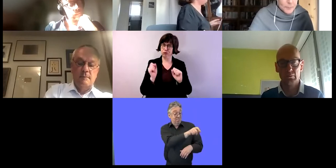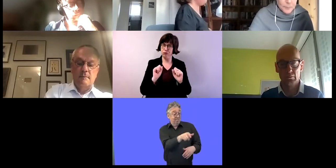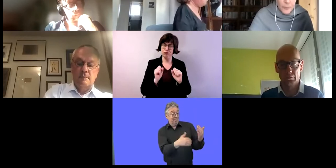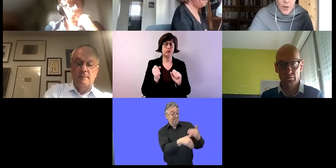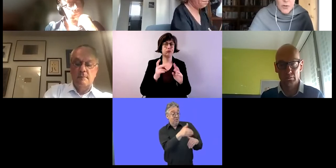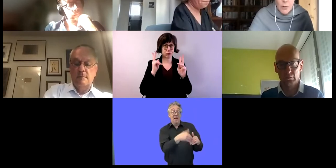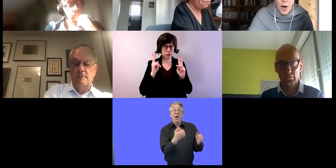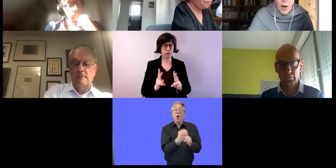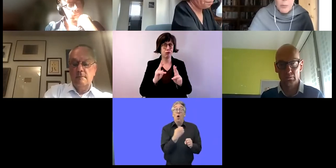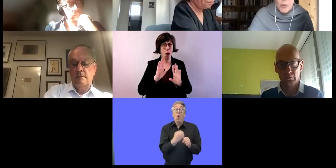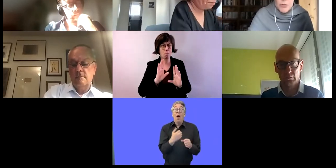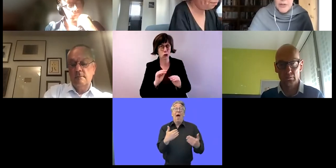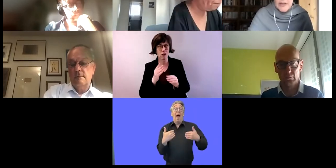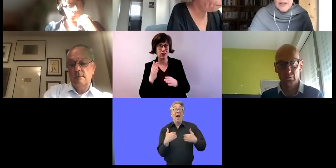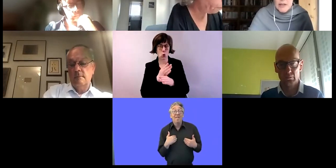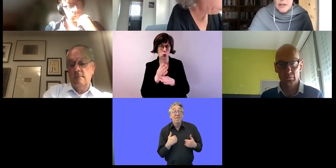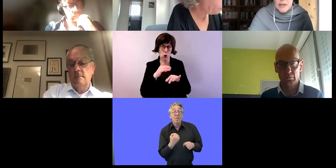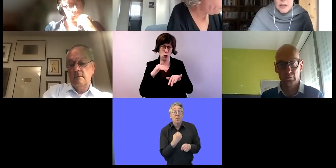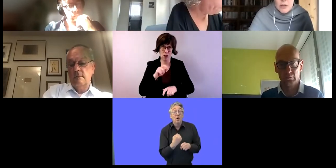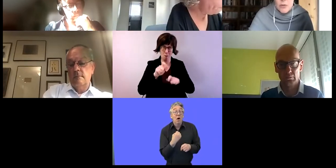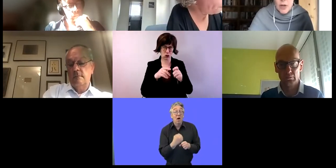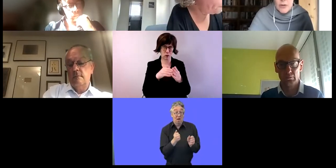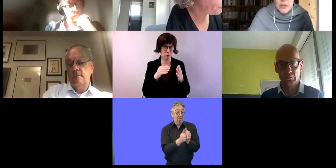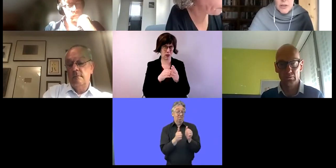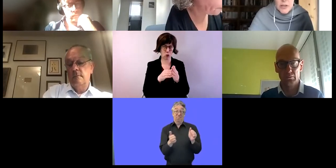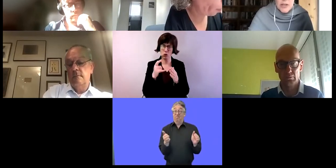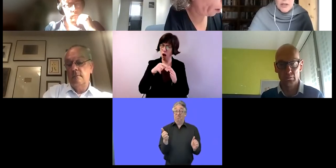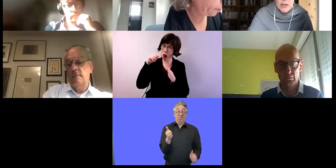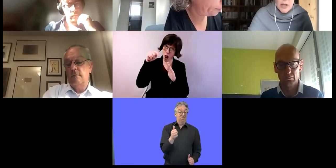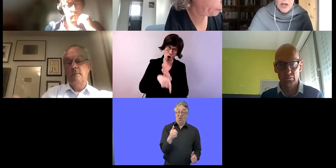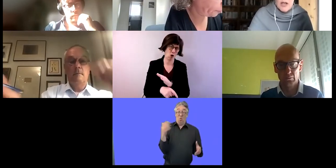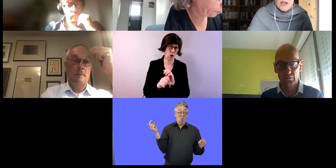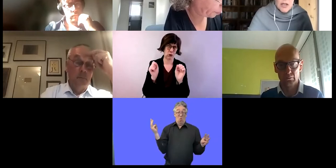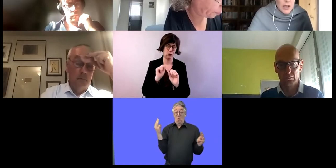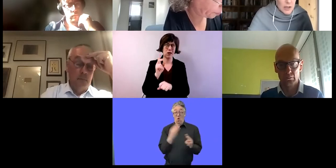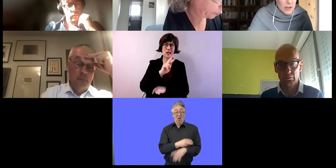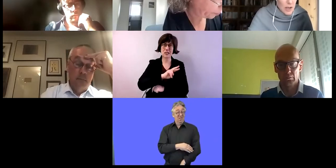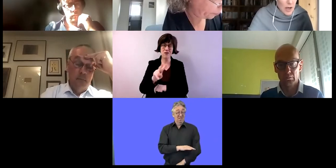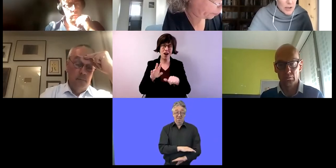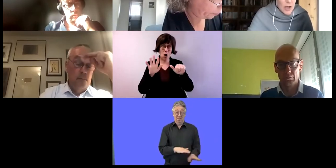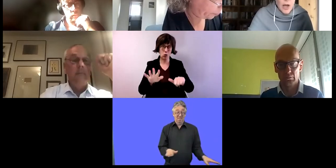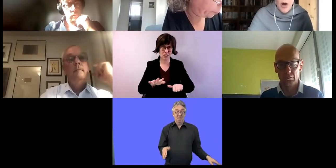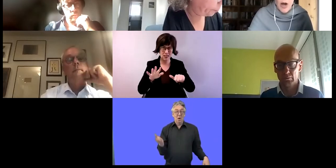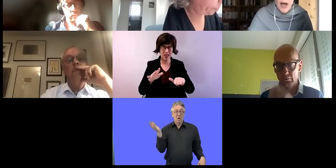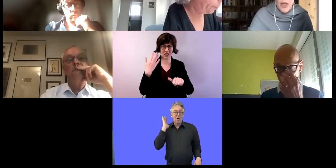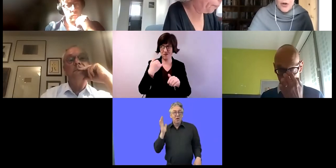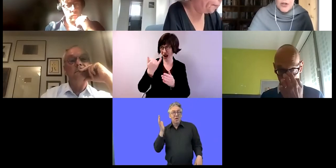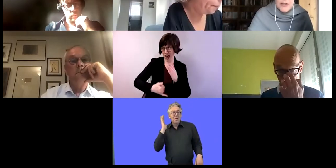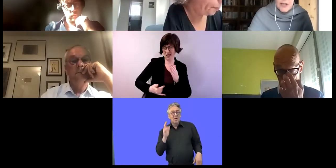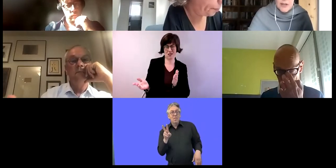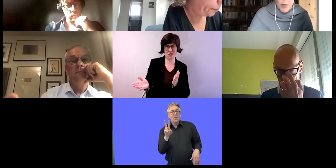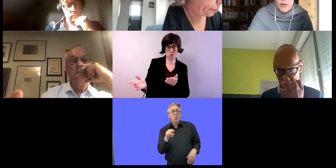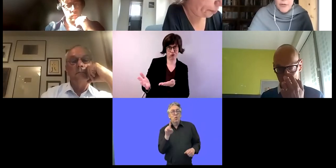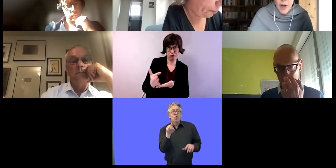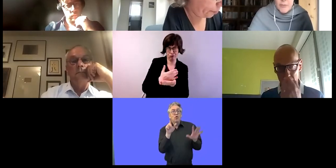der deutlichsten Beschäftigungslücken haben für Menschen mit Behinderungen. 2016 erfolgt die letzte Erhebung und